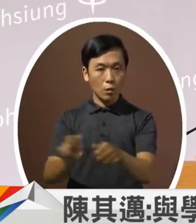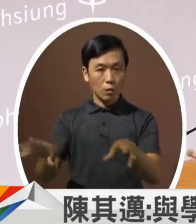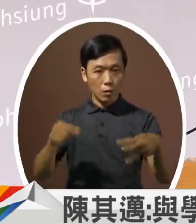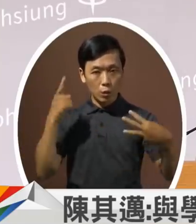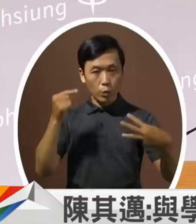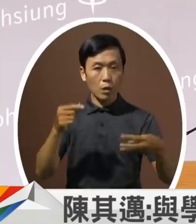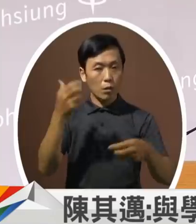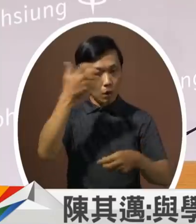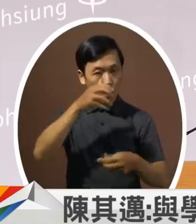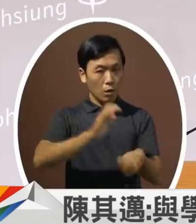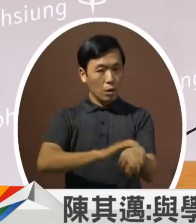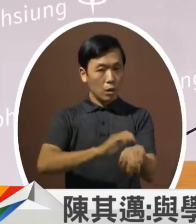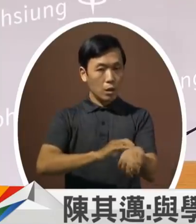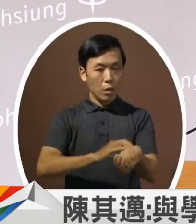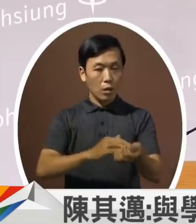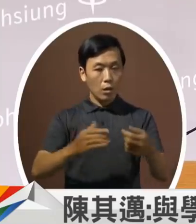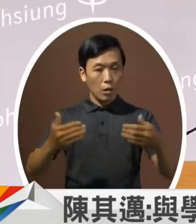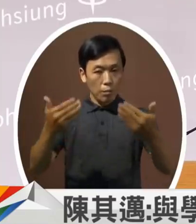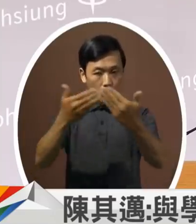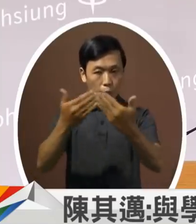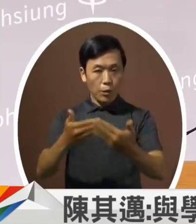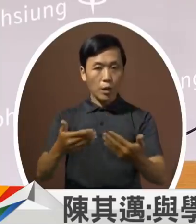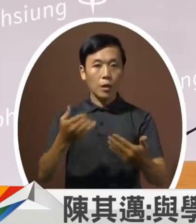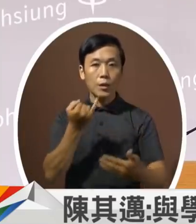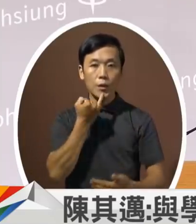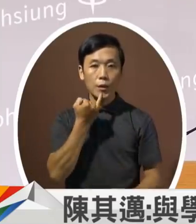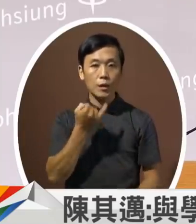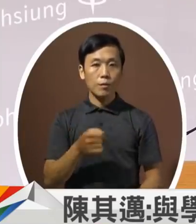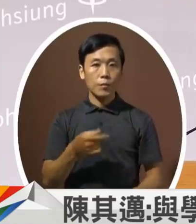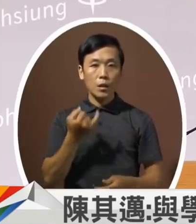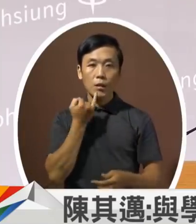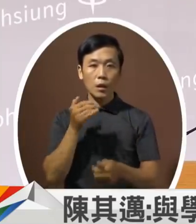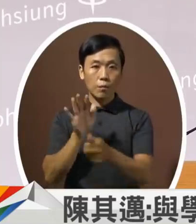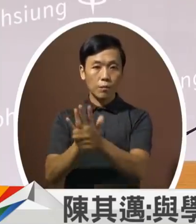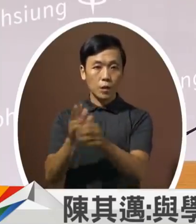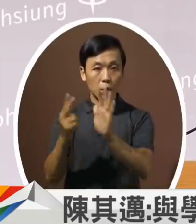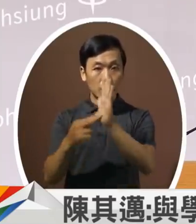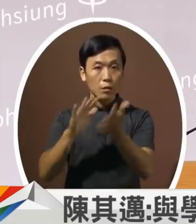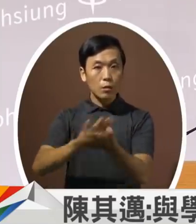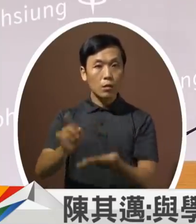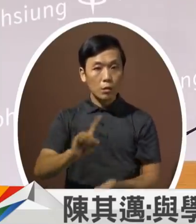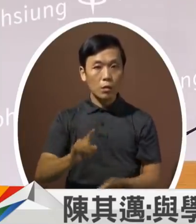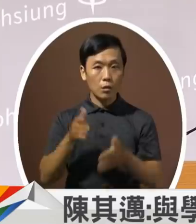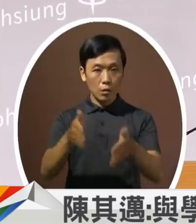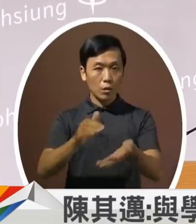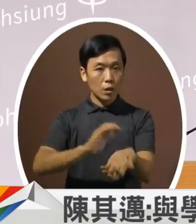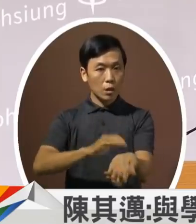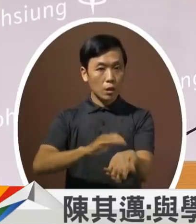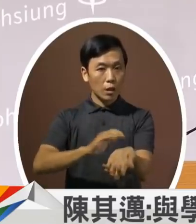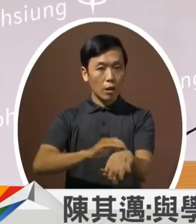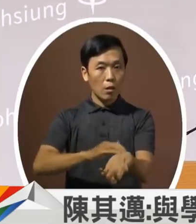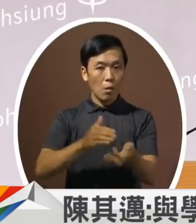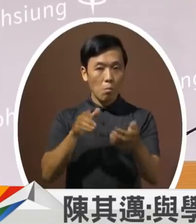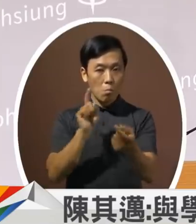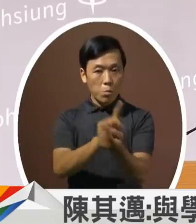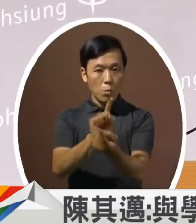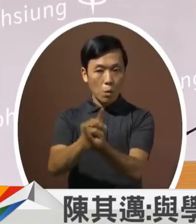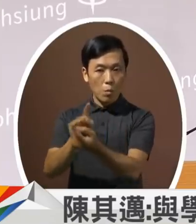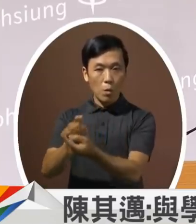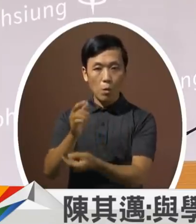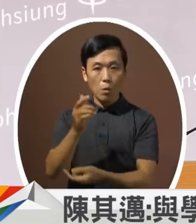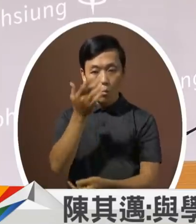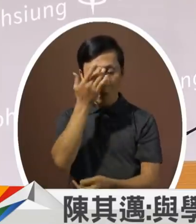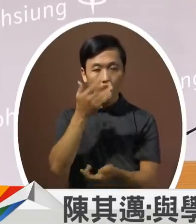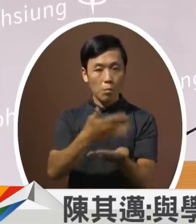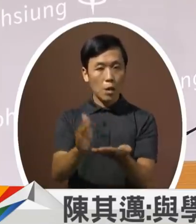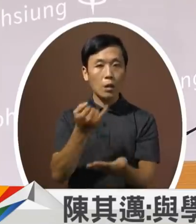我们的老人医疗的无缝接轨这样就能够来解决我们在整个医疗产业所碰到的一个或者是